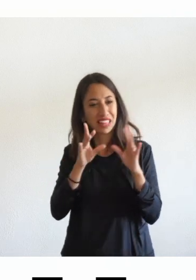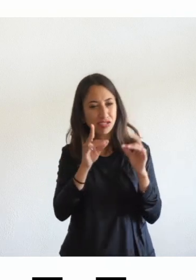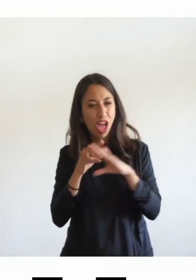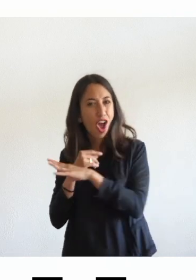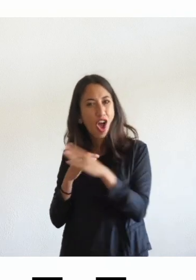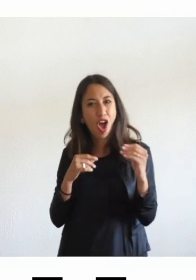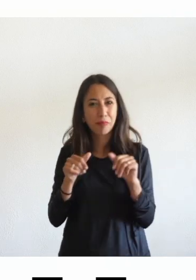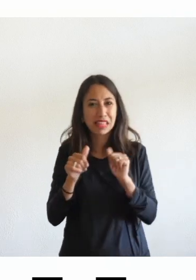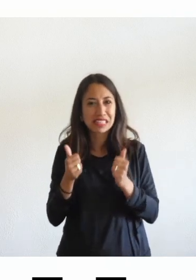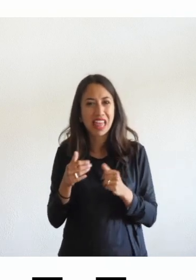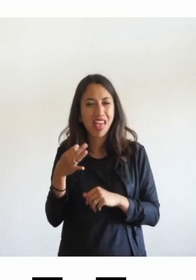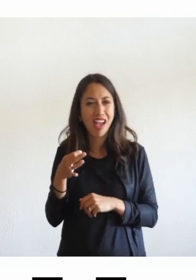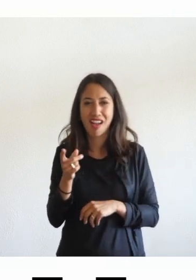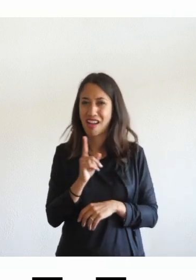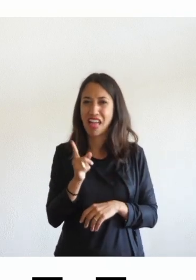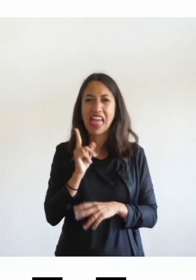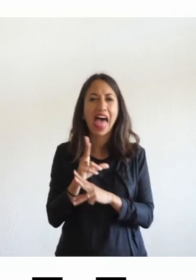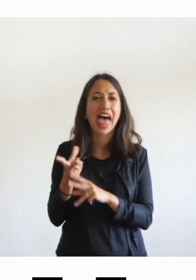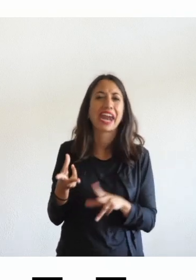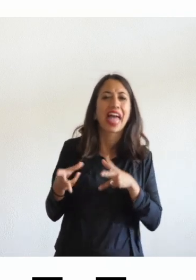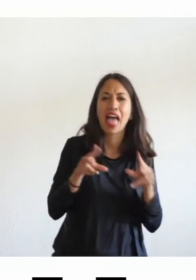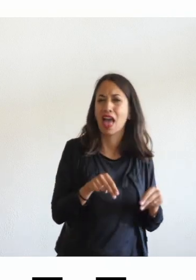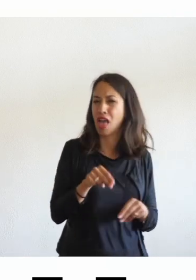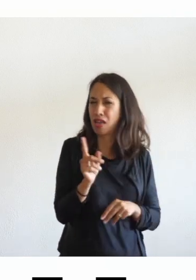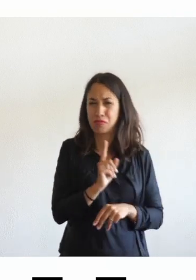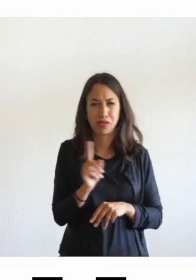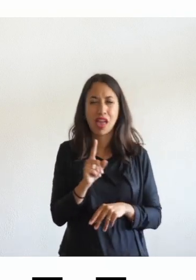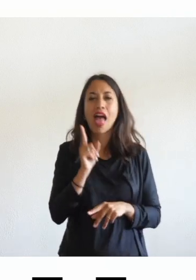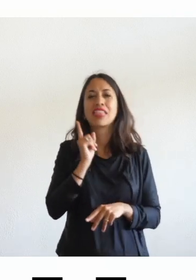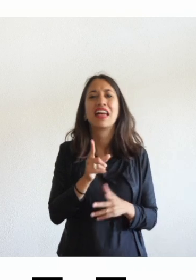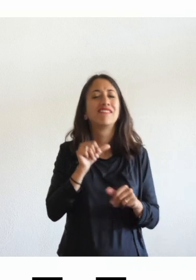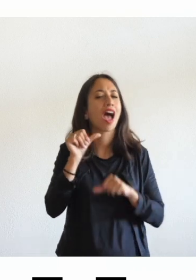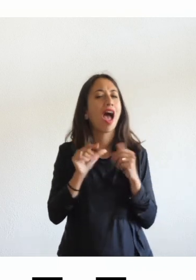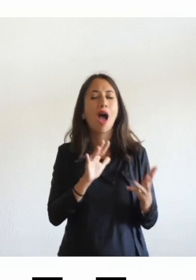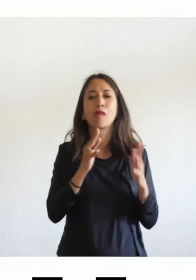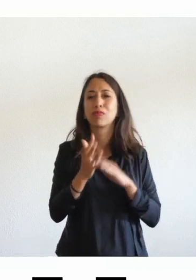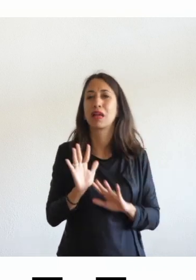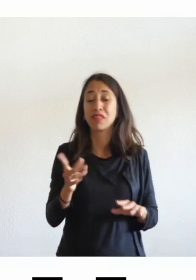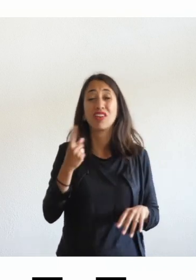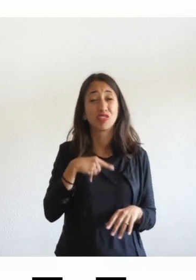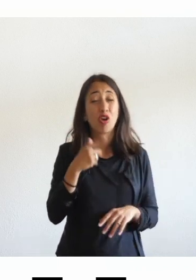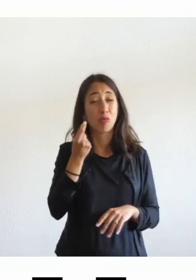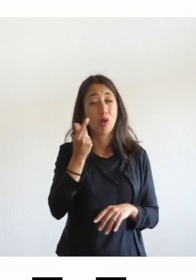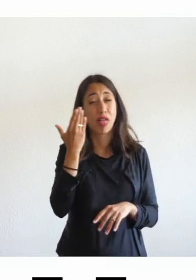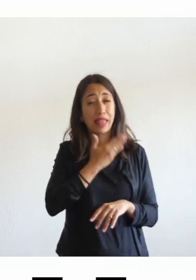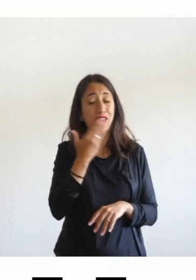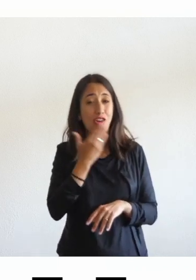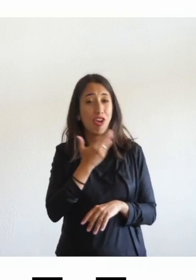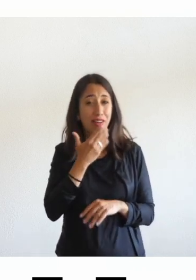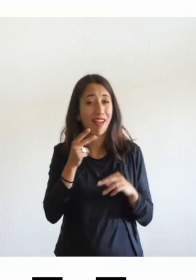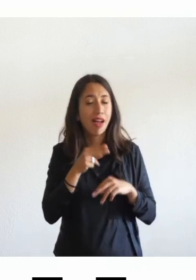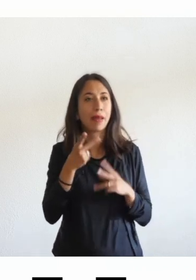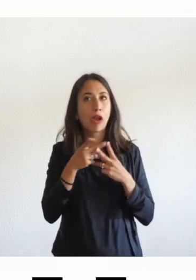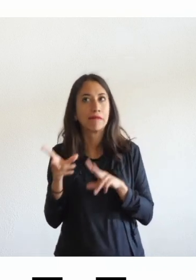trasformazione non si chiama replica del mondo analogico per tanti anni abbiamo fatto invece il contrario abbiamo cercato di